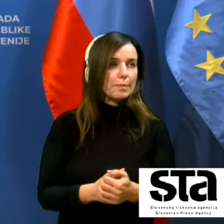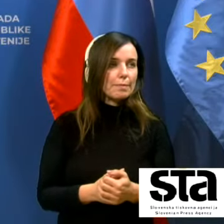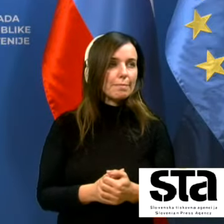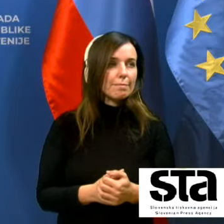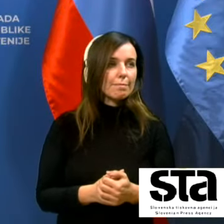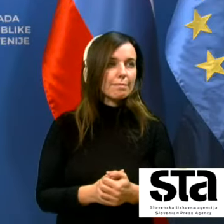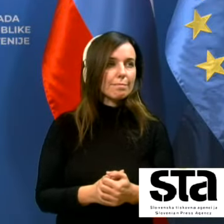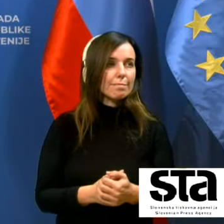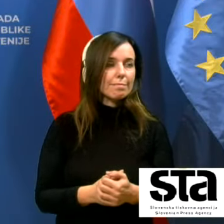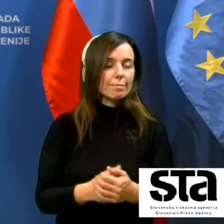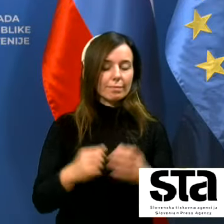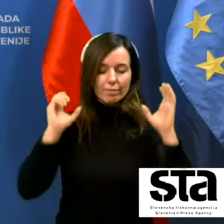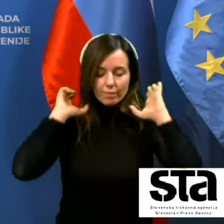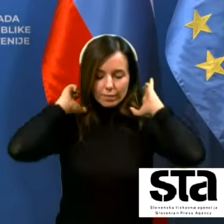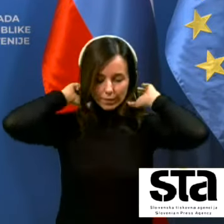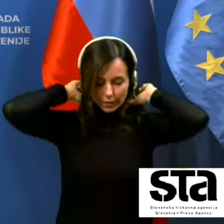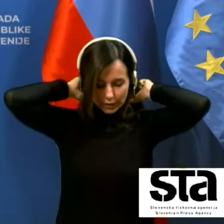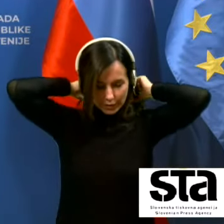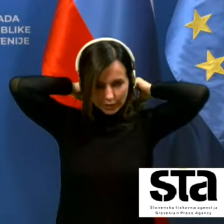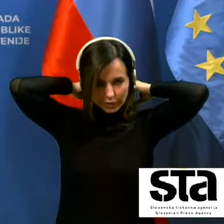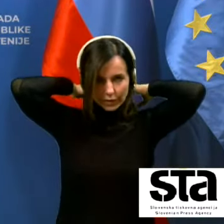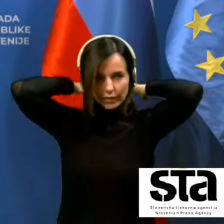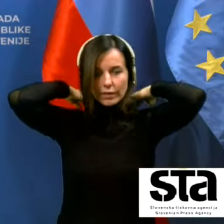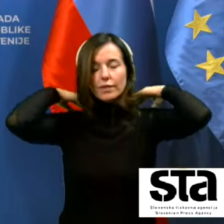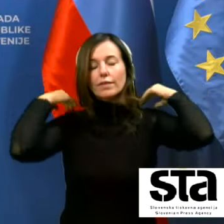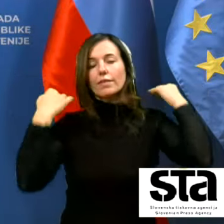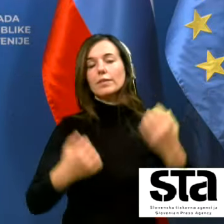režija preverja vse ki so na zoomu